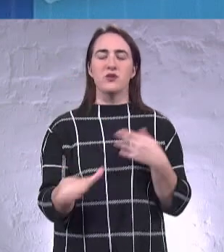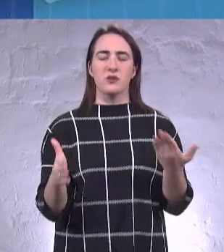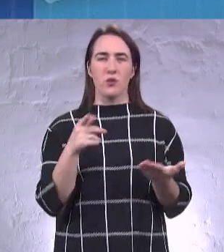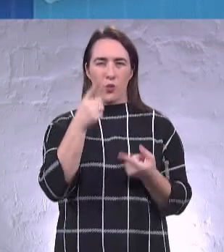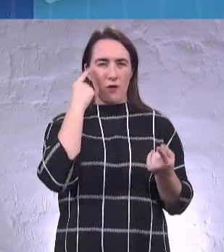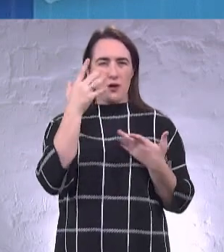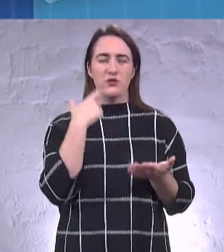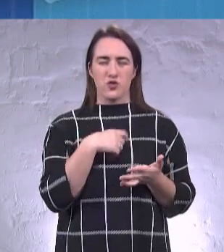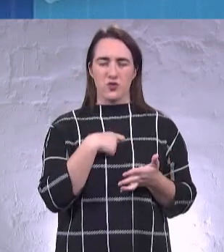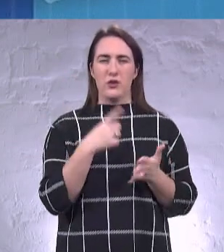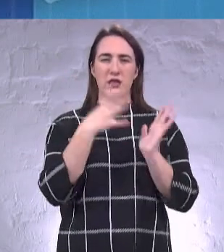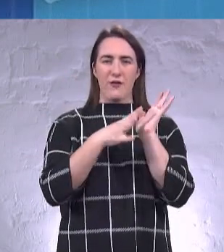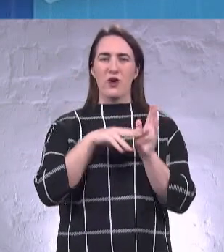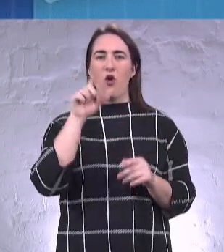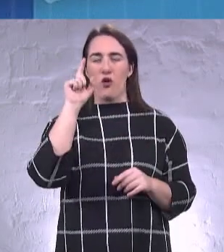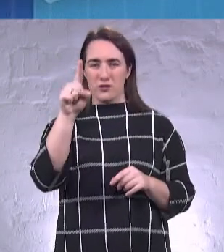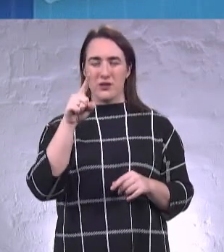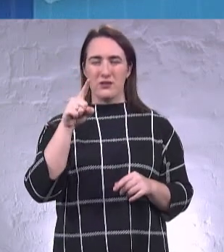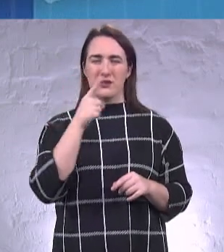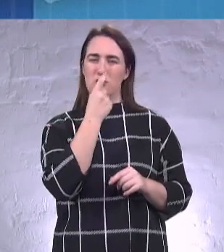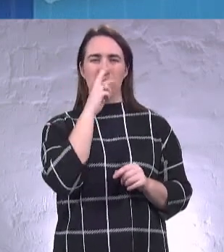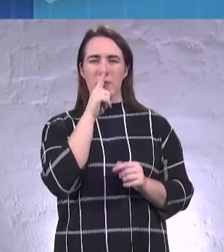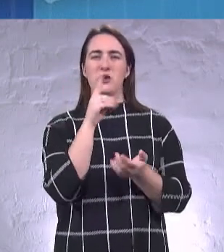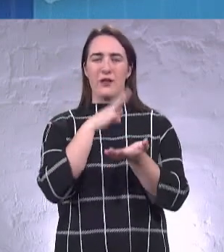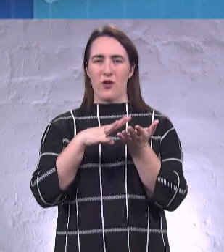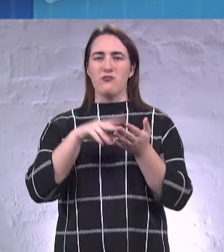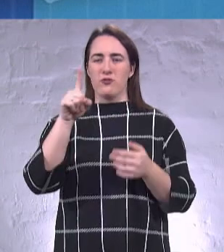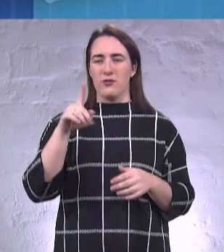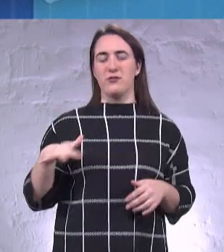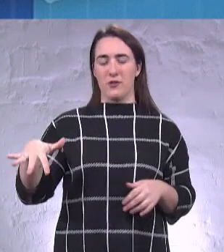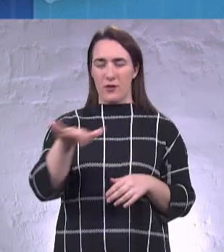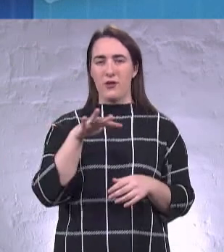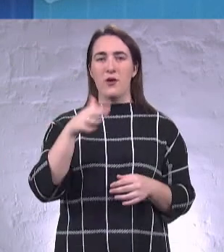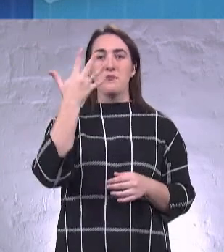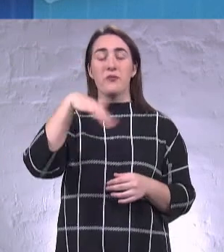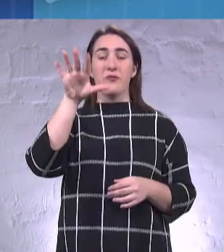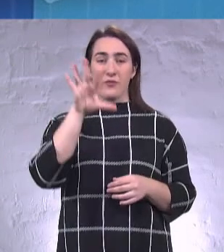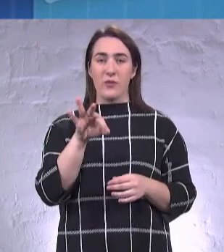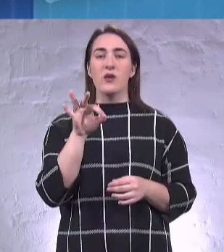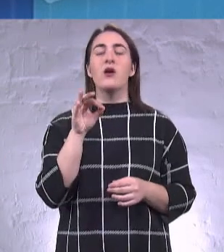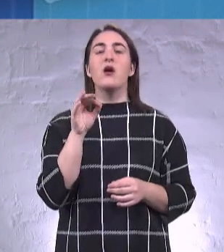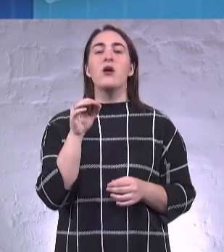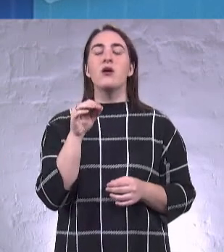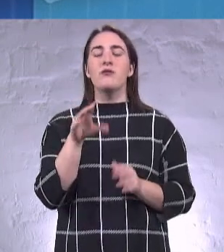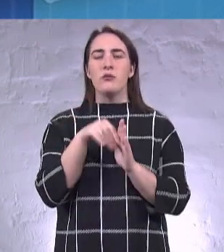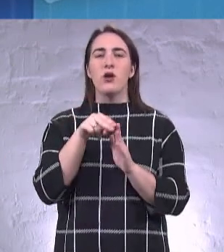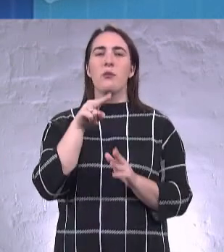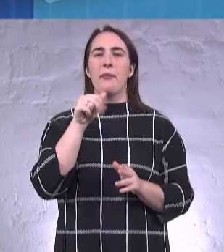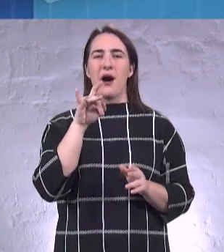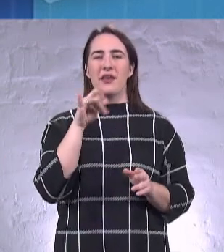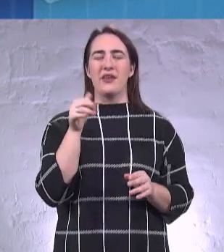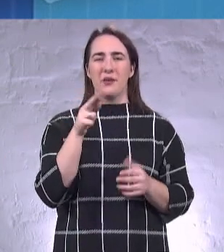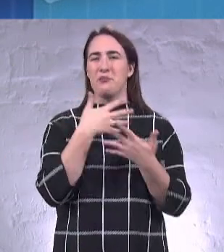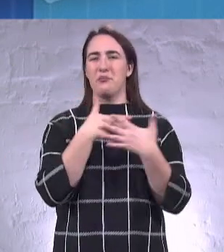із 91 територіальної громади майже в половині вибори пройшли по партійним спискам. Там, більше 10